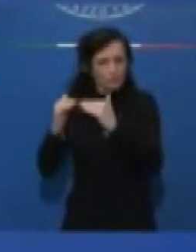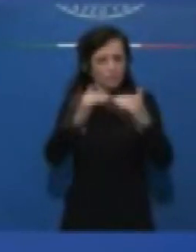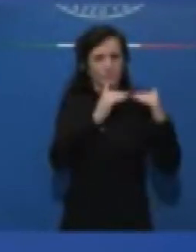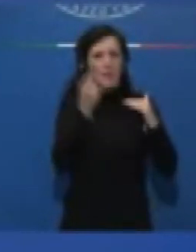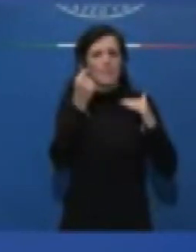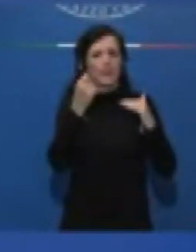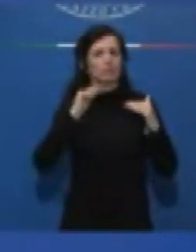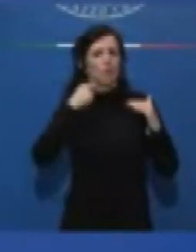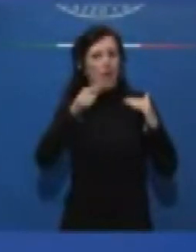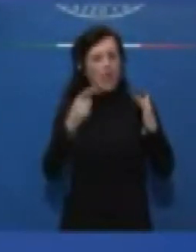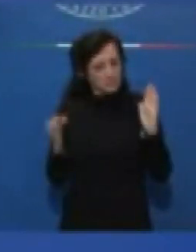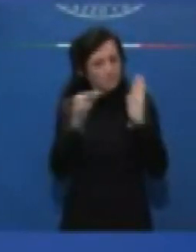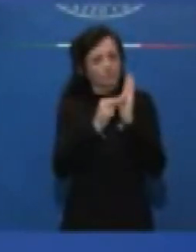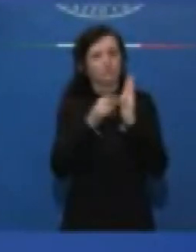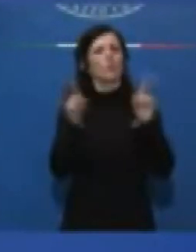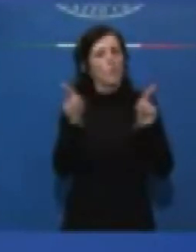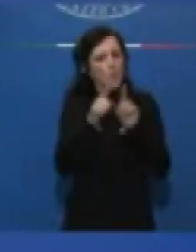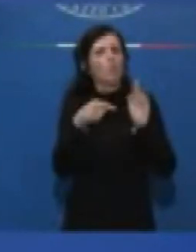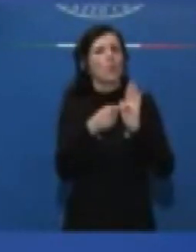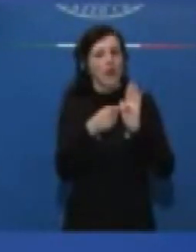quello che poi genera la filiera dei costi dell'energia, sia per le aziende che per noi.